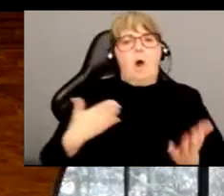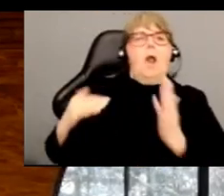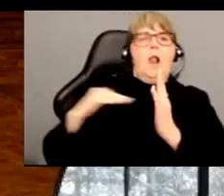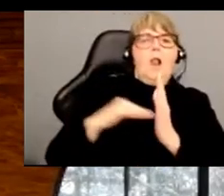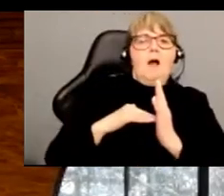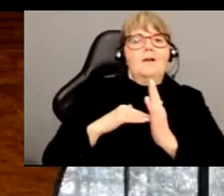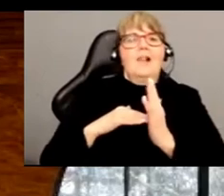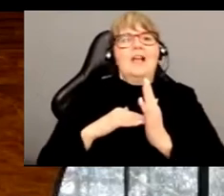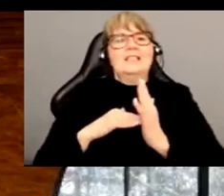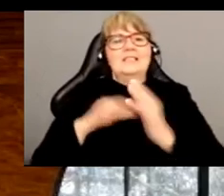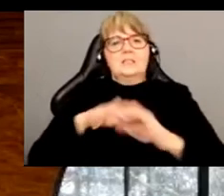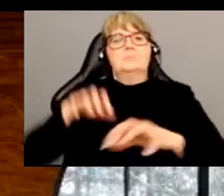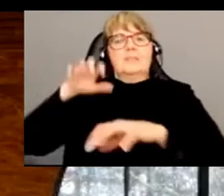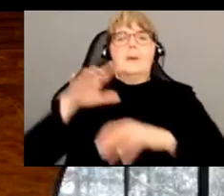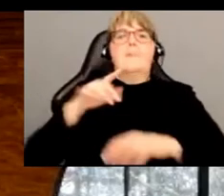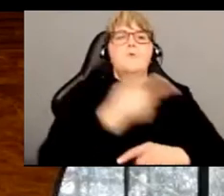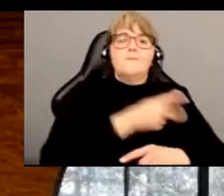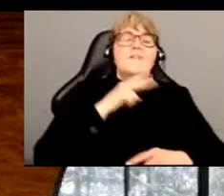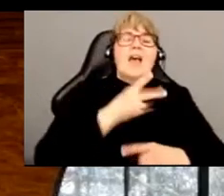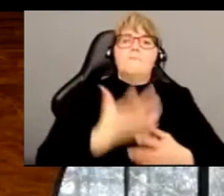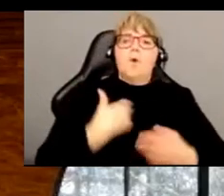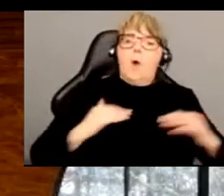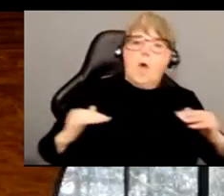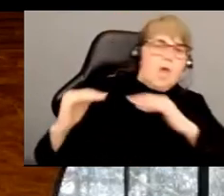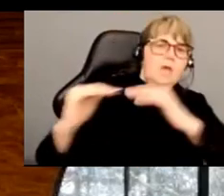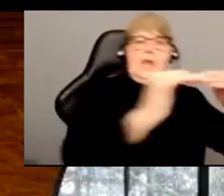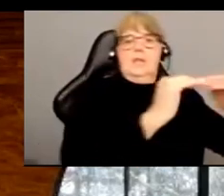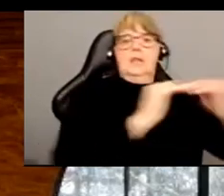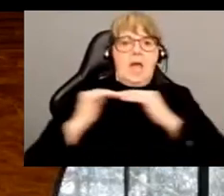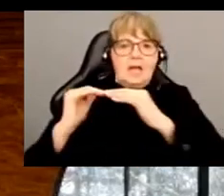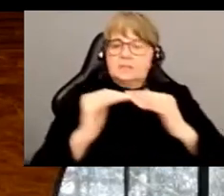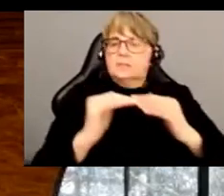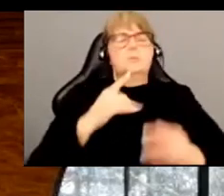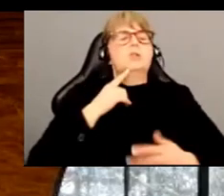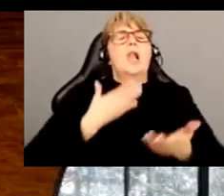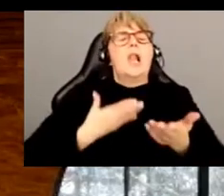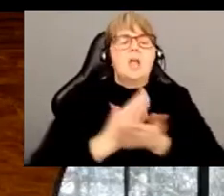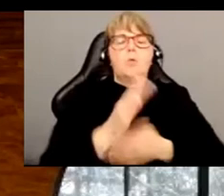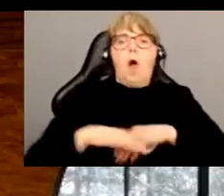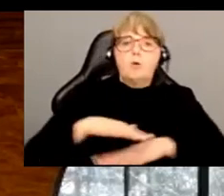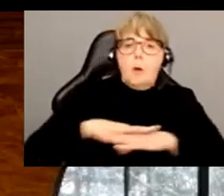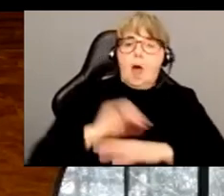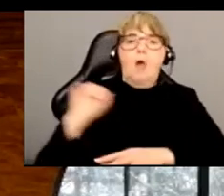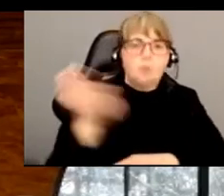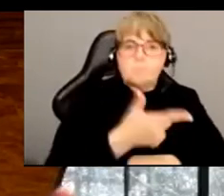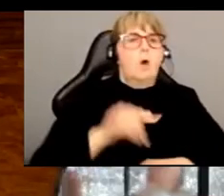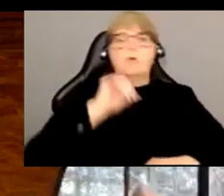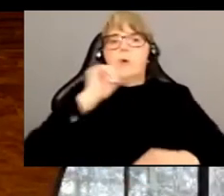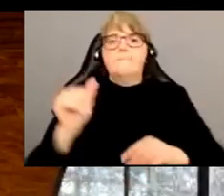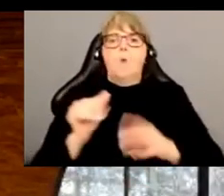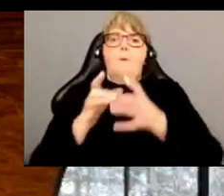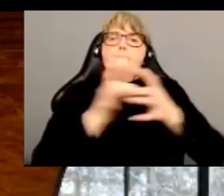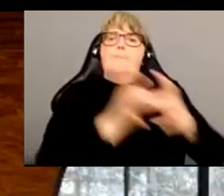défendre une théorie morale pleinement égalitariste qui revendique sans nuance des droits fondamentaux à tout le monde qu'il n'y aurait pu de cas